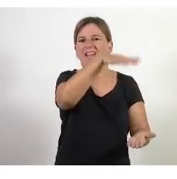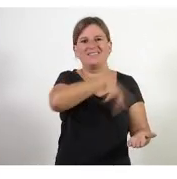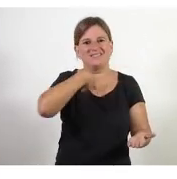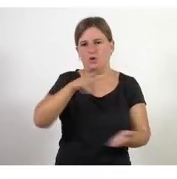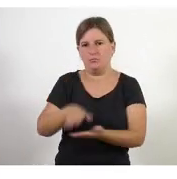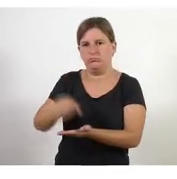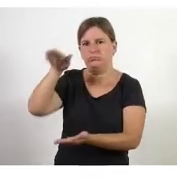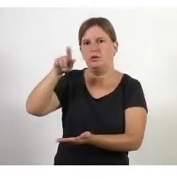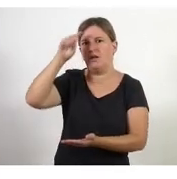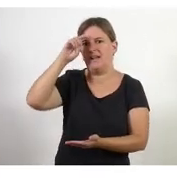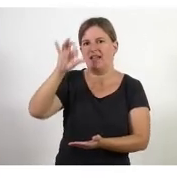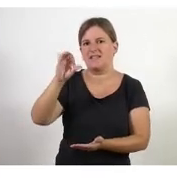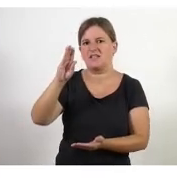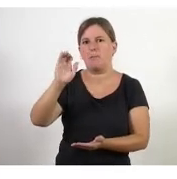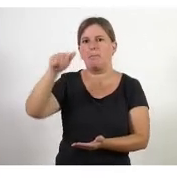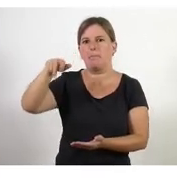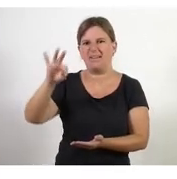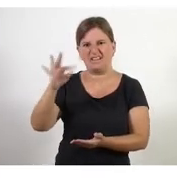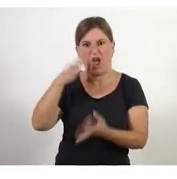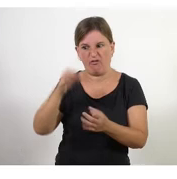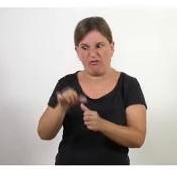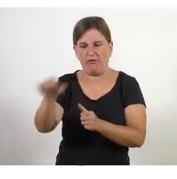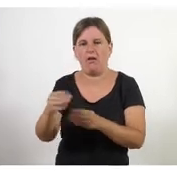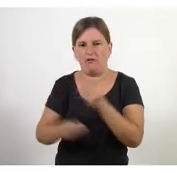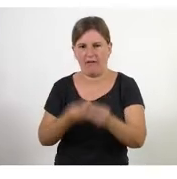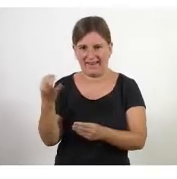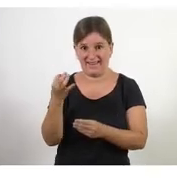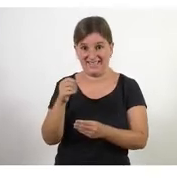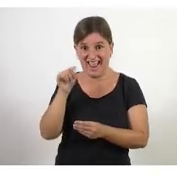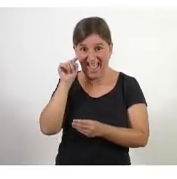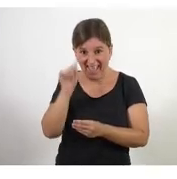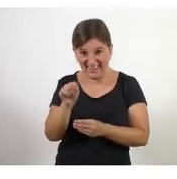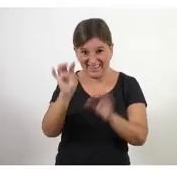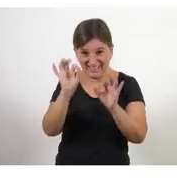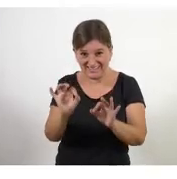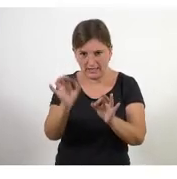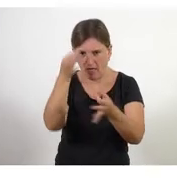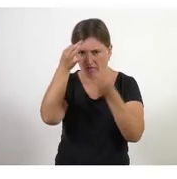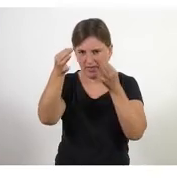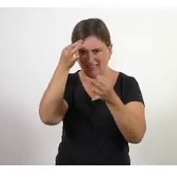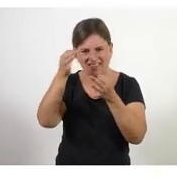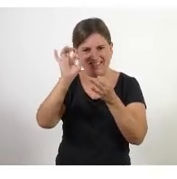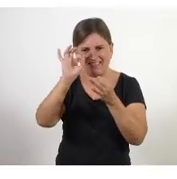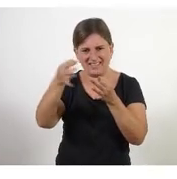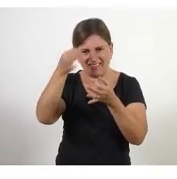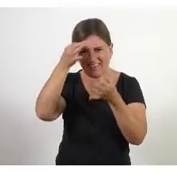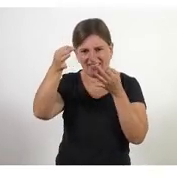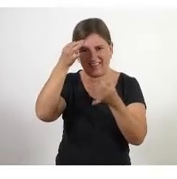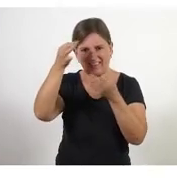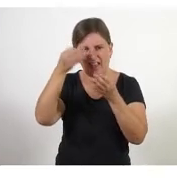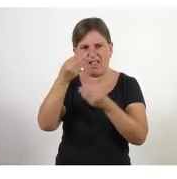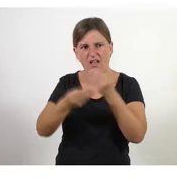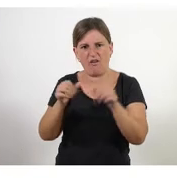d'esprint o sigui d'allò que farem aquí és on se detalla amb més detall què és el que